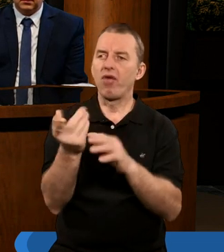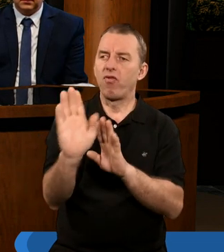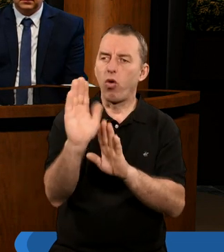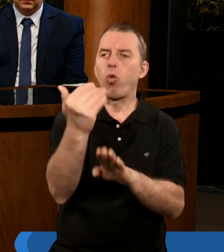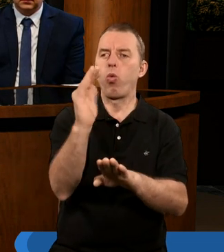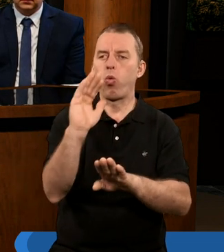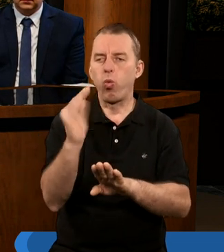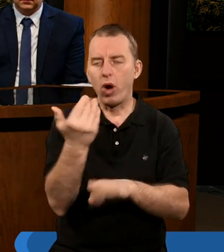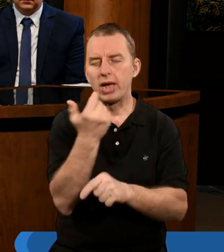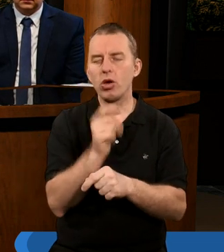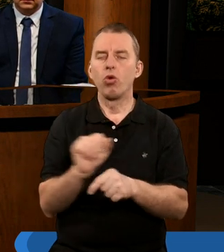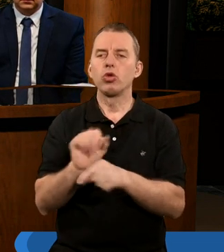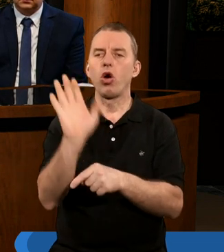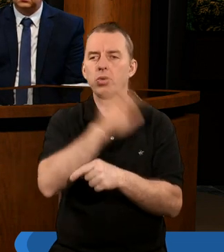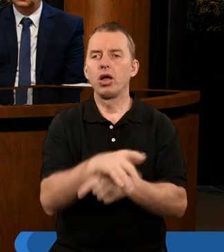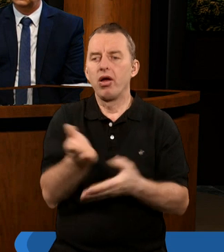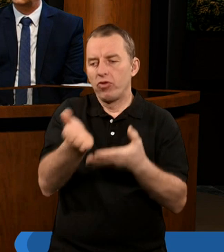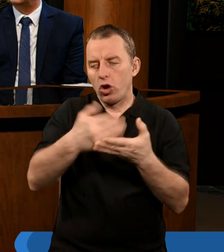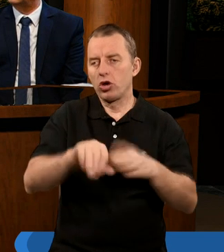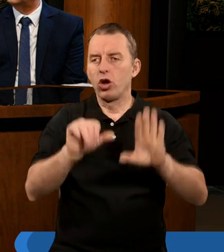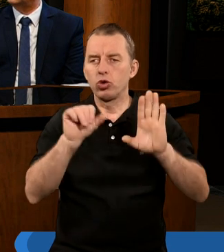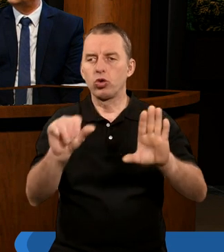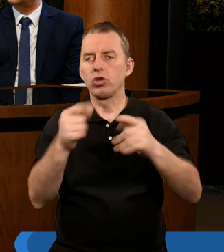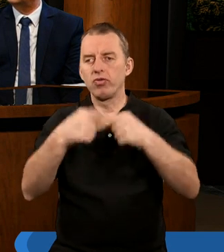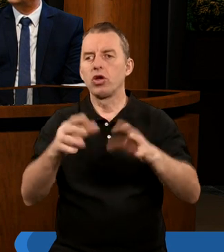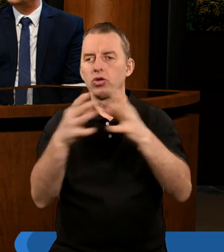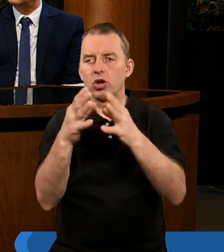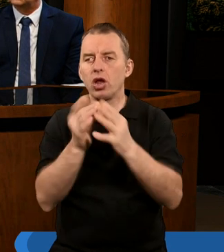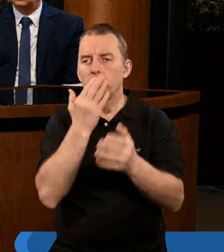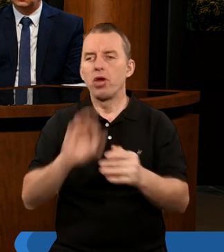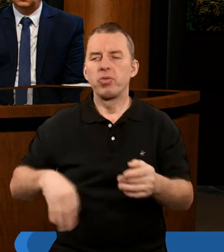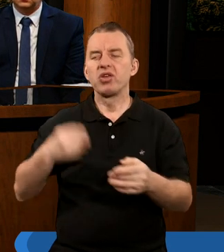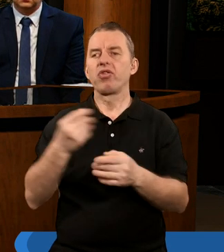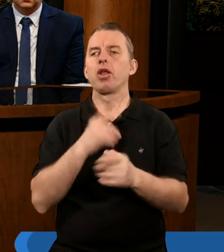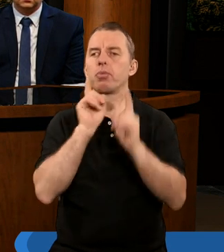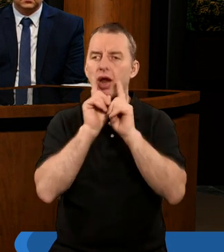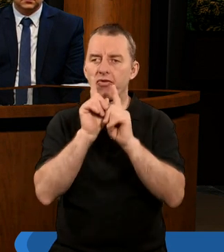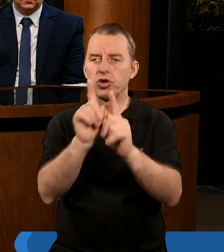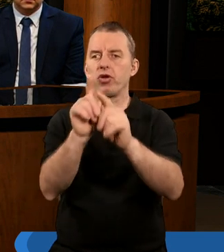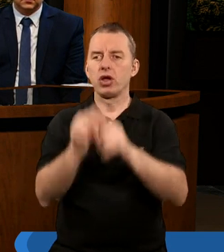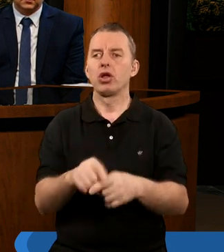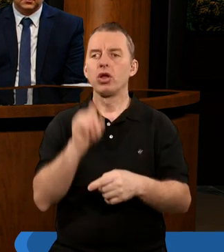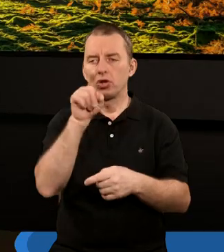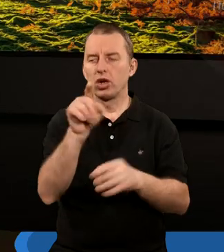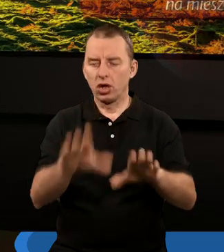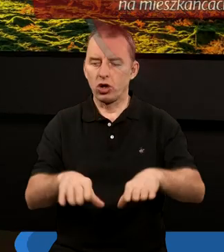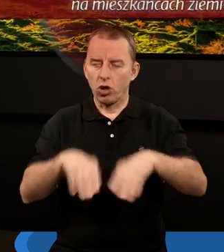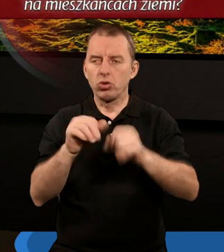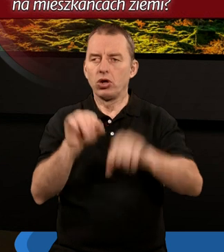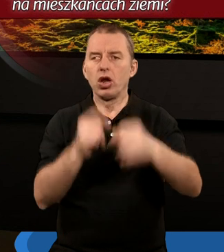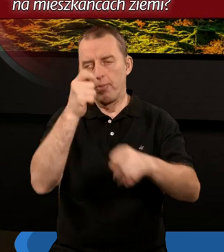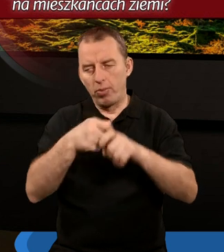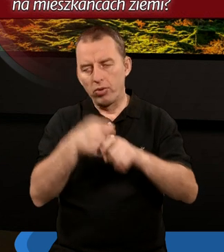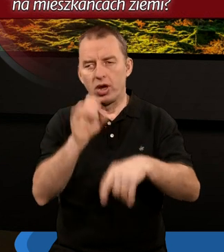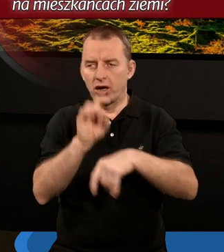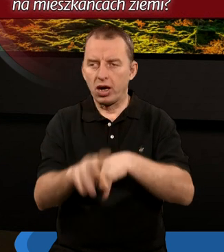Boga i w rozdziale szóstym wierszu dziesiątym czytamy Panie Święty i Prawdziwy, kiedy rozpoczniesz sąd i